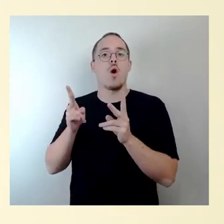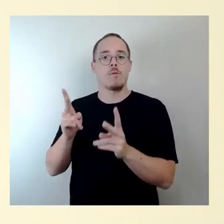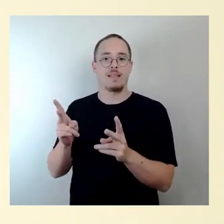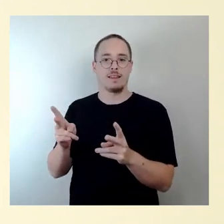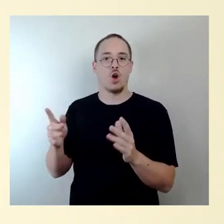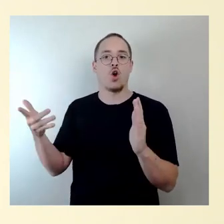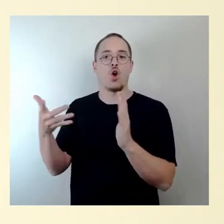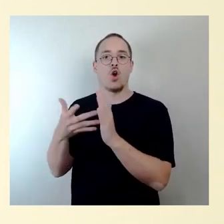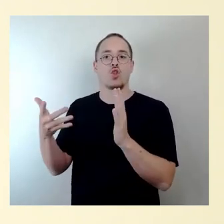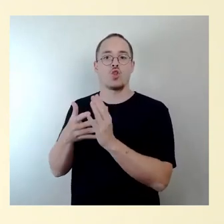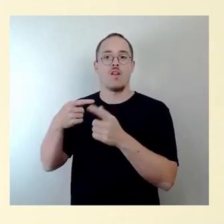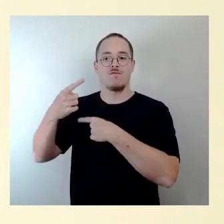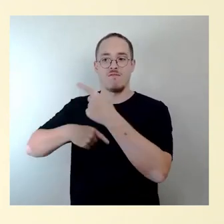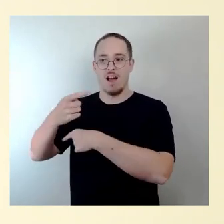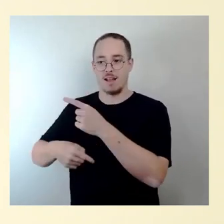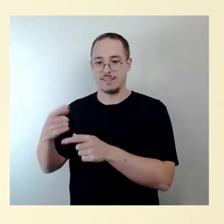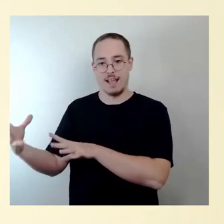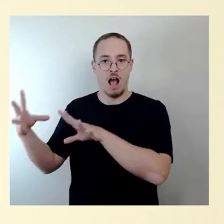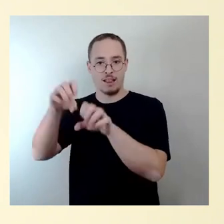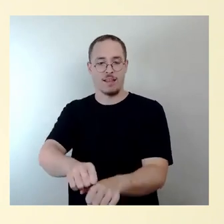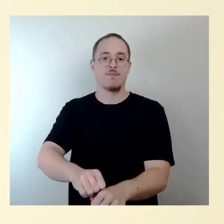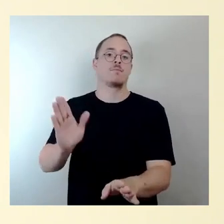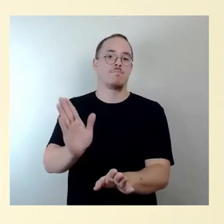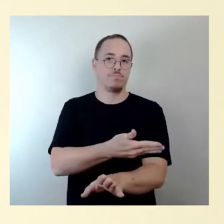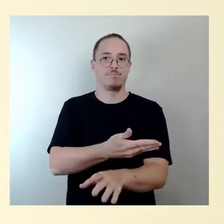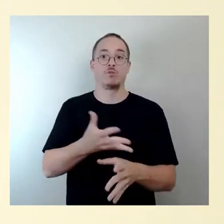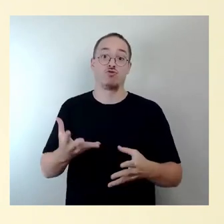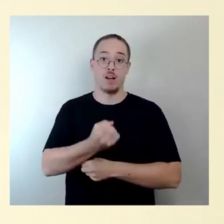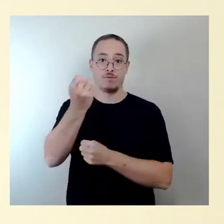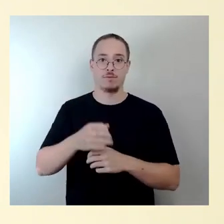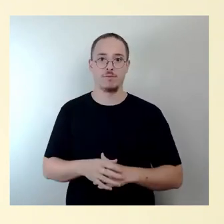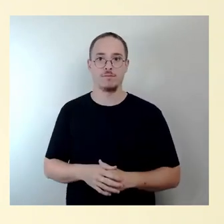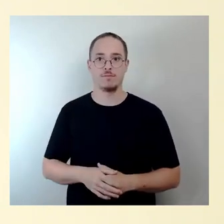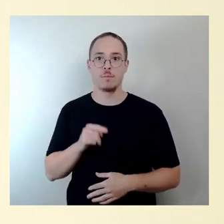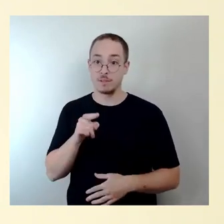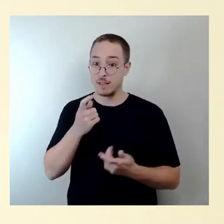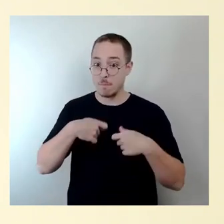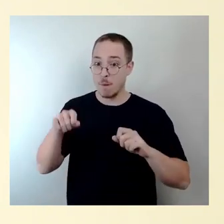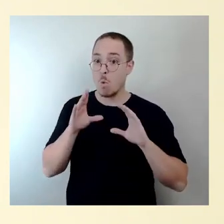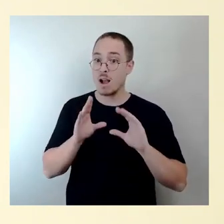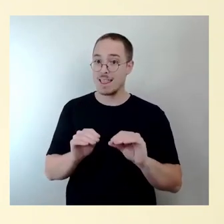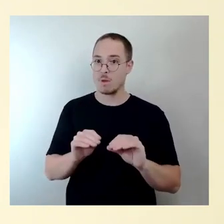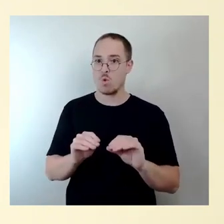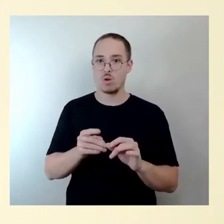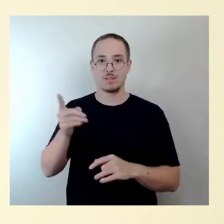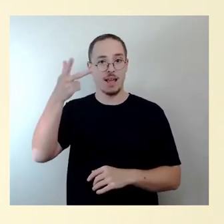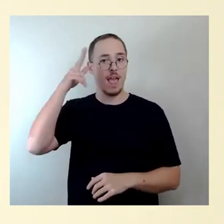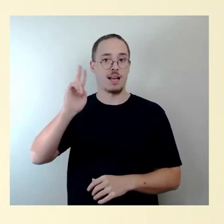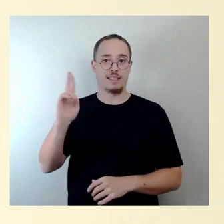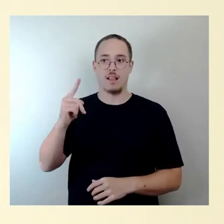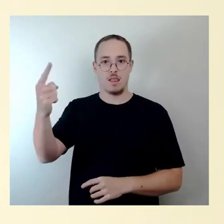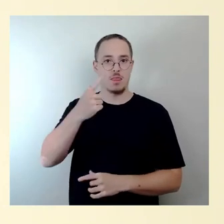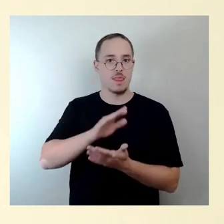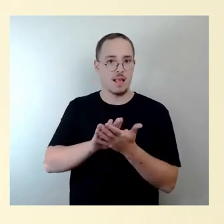erfolgreich angegriffen wurde. Von dieser Baugenehmigung hat Herr Riedel aber nie Gebrauch gemacht, sondern er hat einen anderen